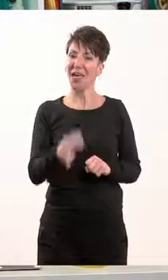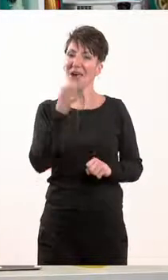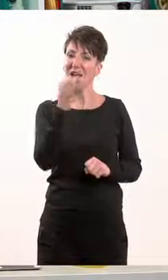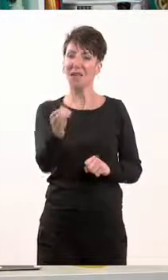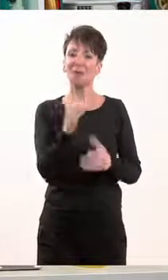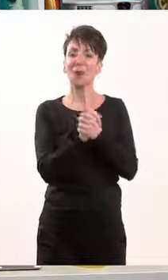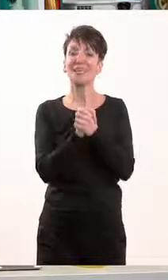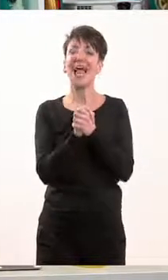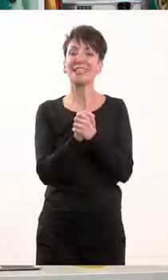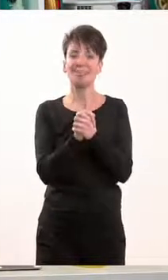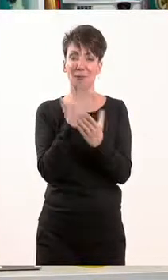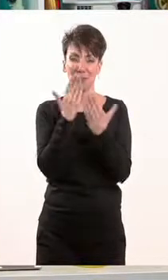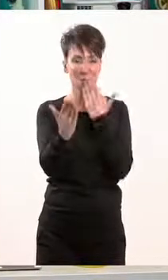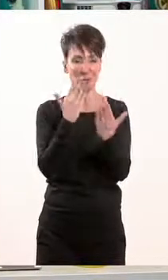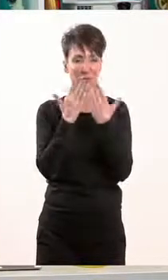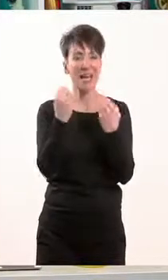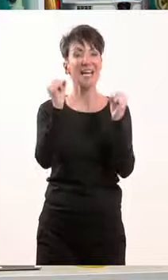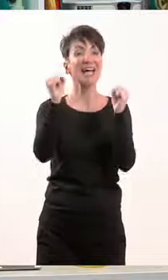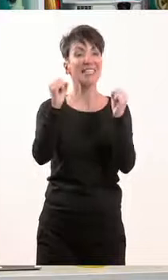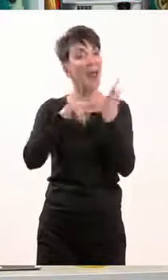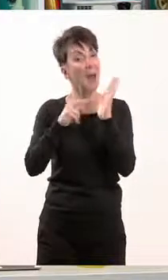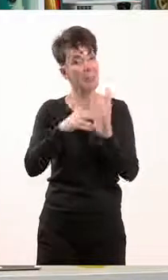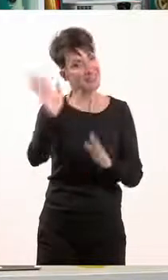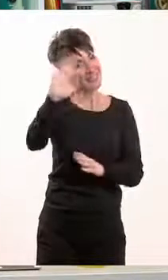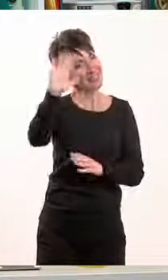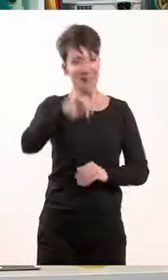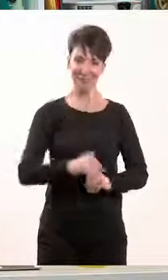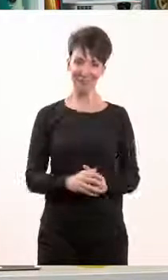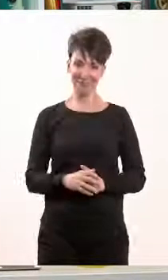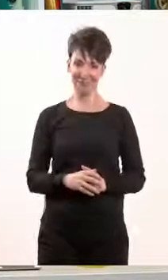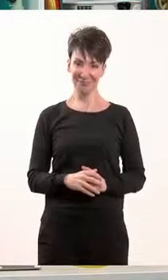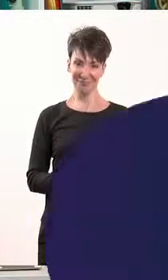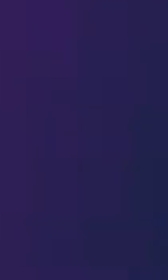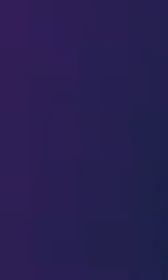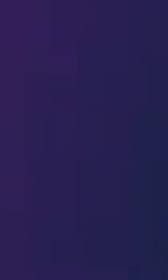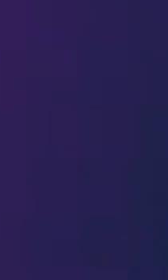σας στείλω πολλούς χαιρετισμούς, να είστε καλά και να προσέχετε. Γεια σε όλους!